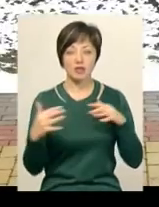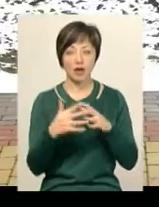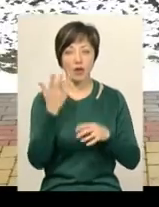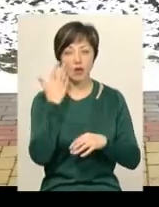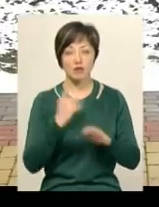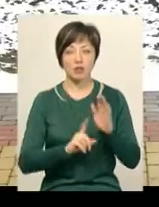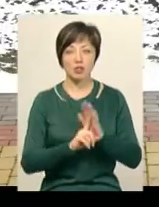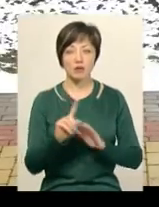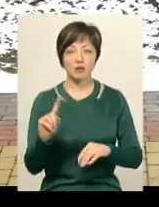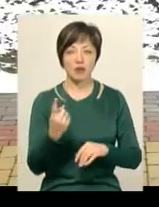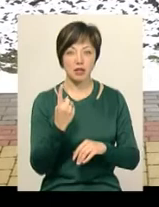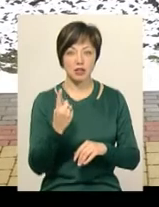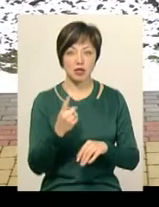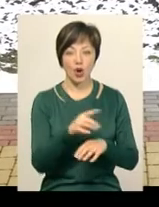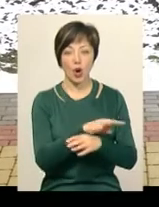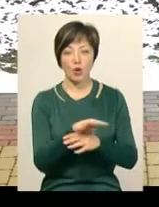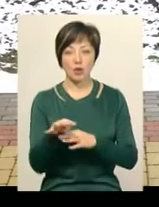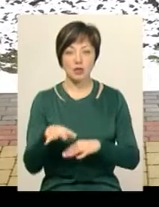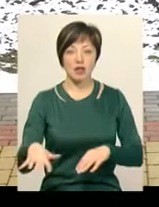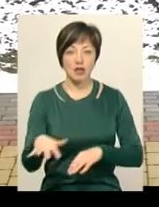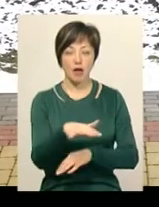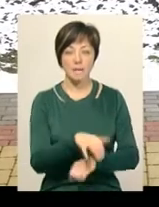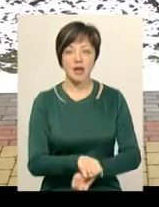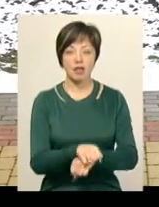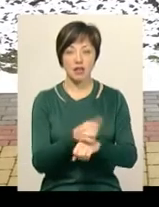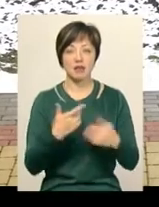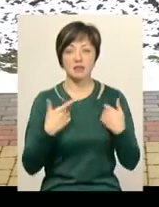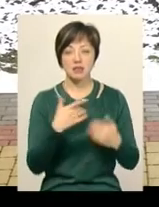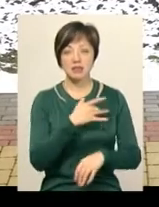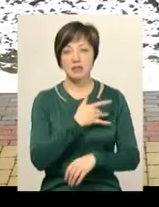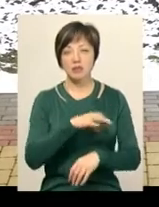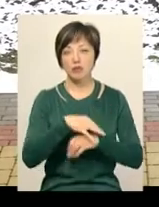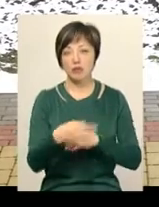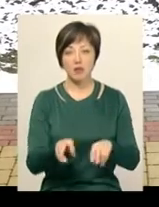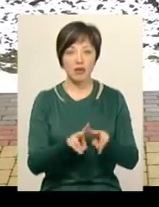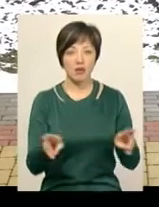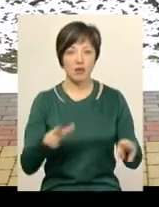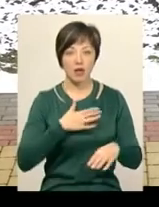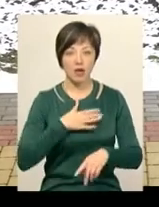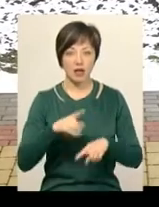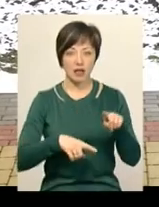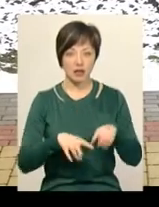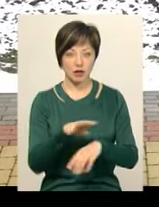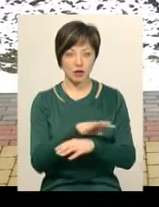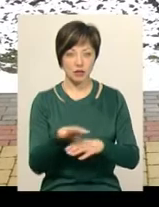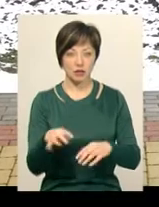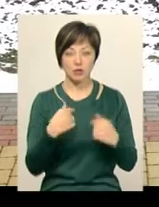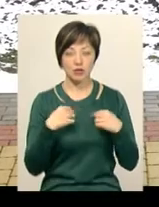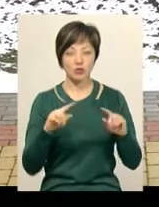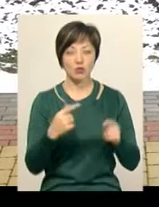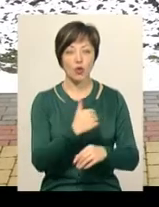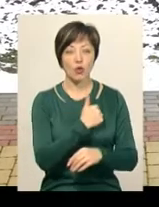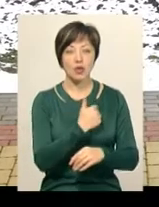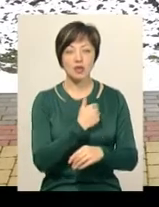почалися перші розстріли на Майдані, мені серце настільки боліло, ніби як то моїх рідних там розстрілюють. Мені дуже